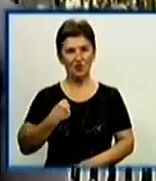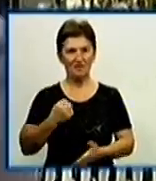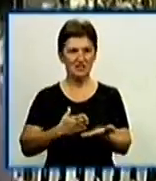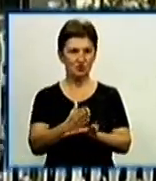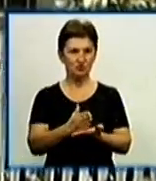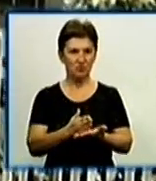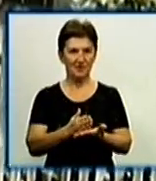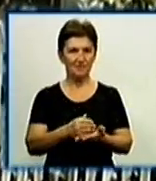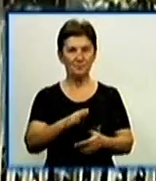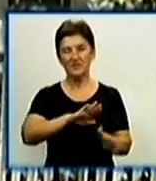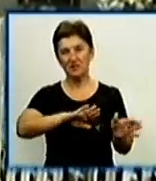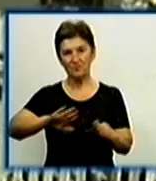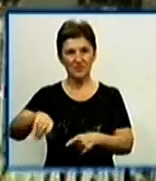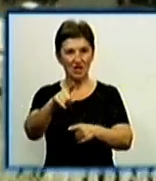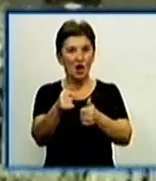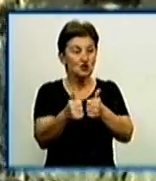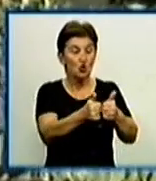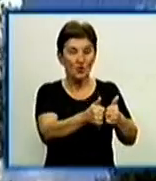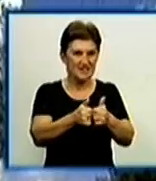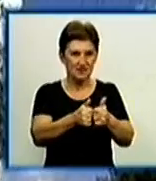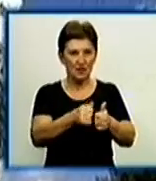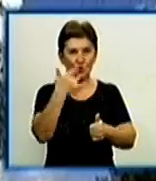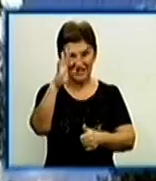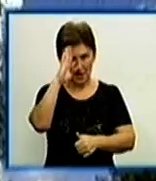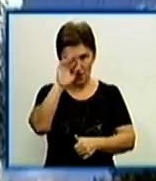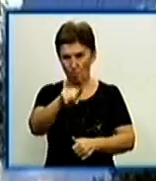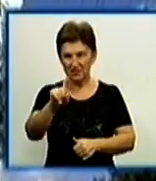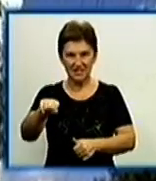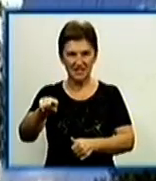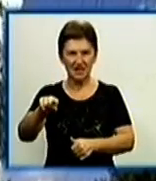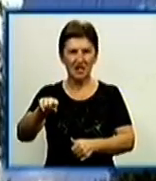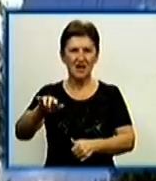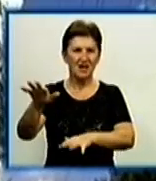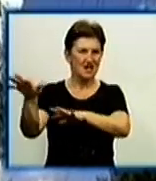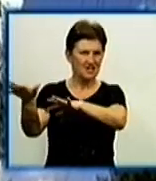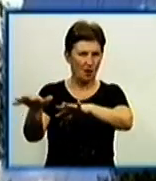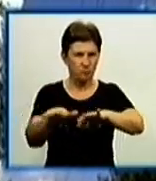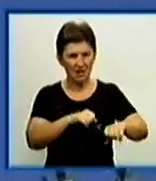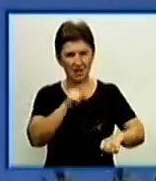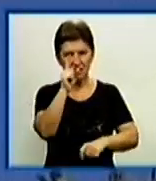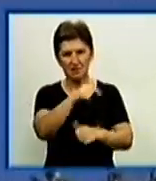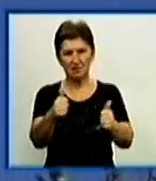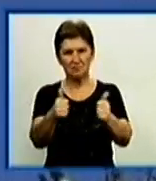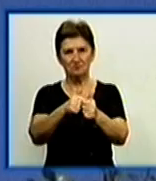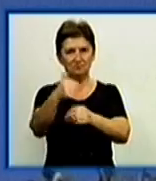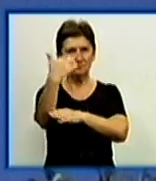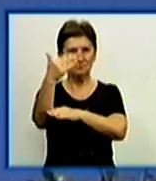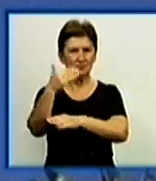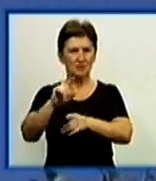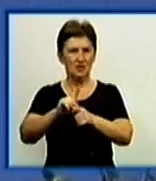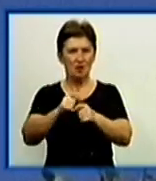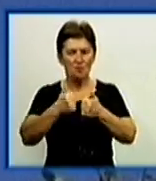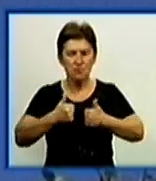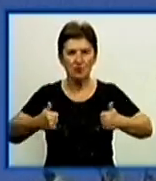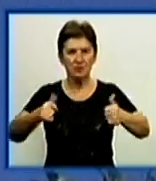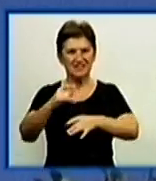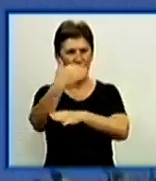вірить у смерть солдата і сусід Анатолій. Коли хлопців забирали на схід для підтримки їх бойового духу, біля будинку облаштували умовний блокпост